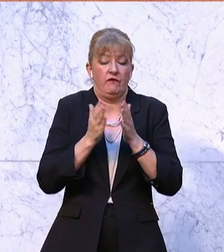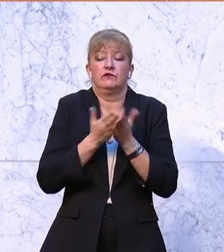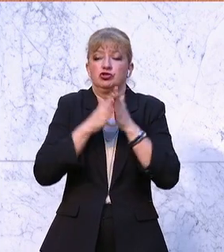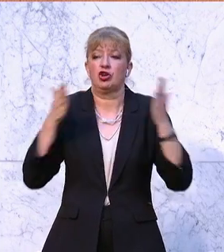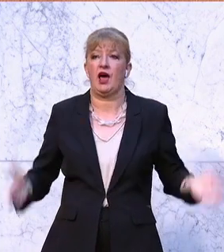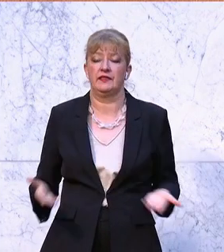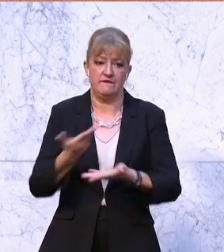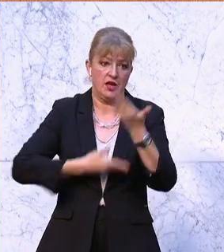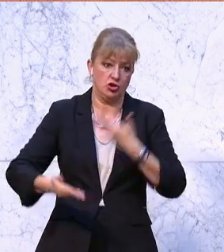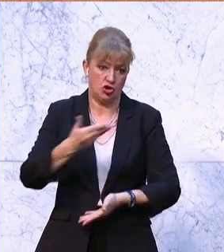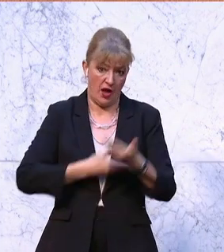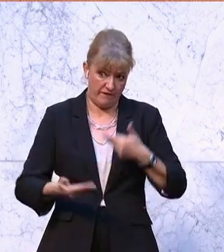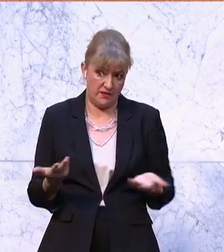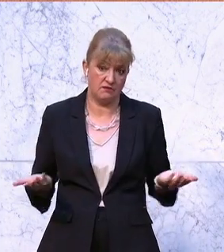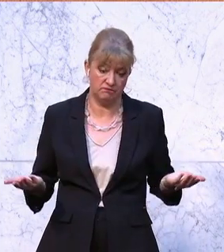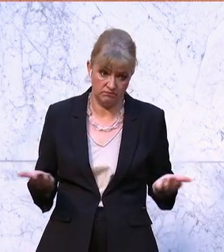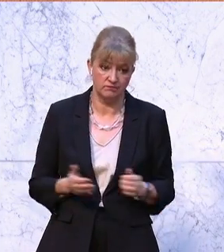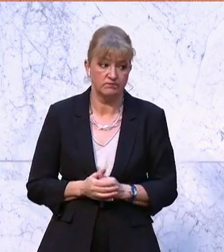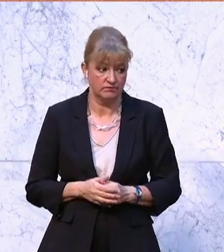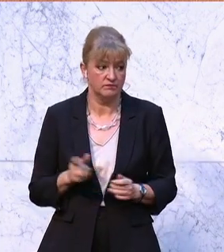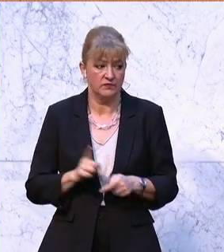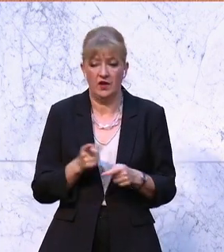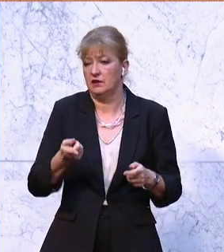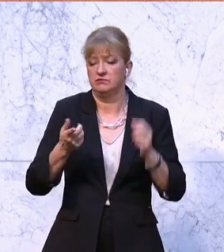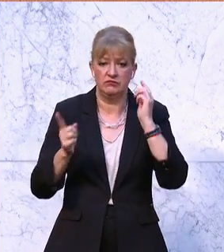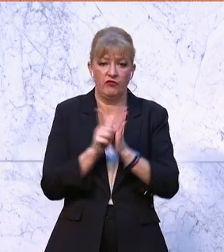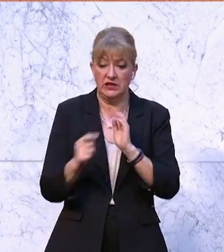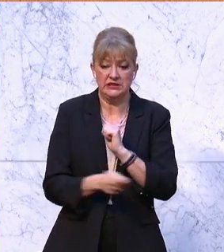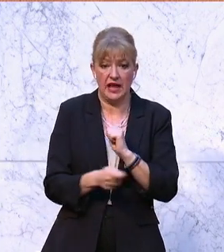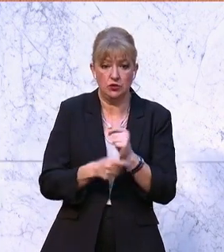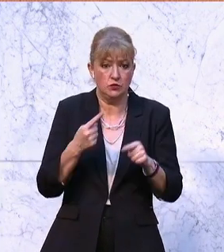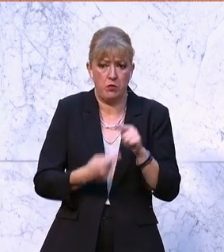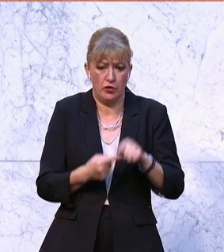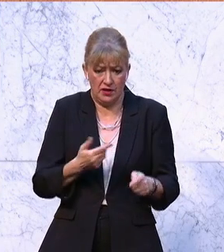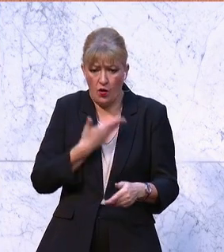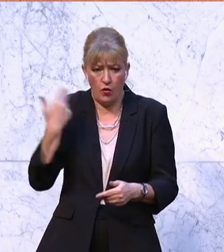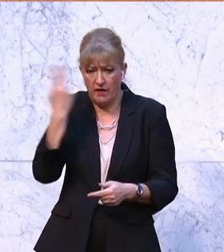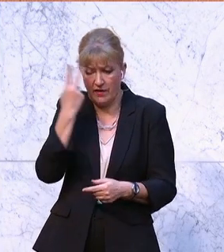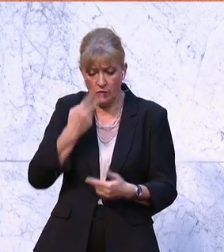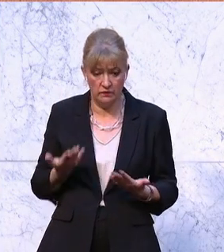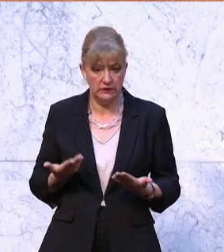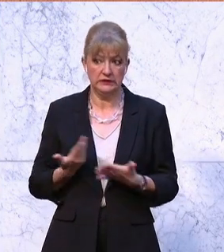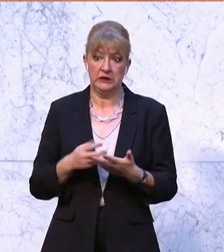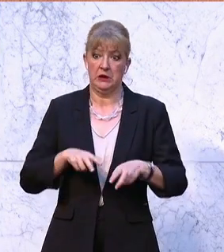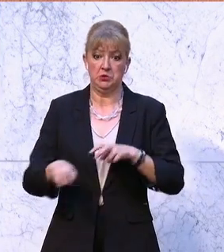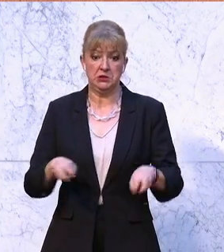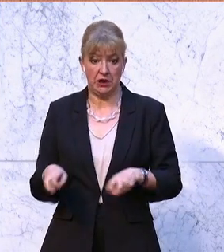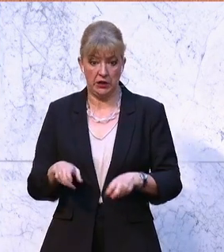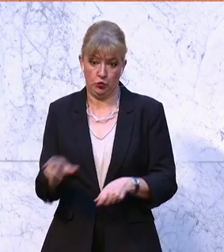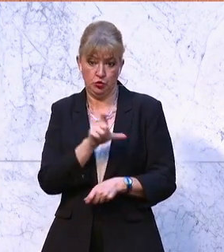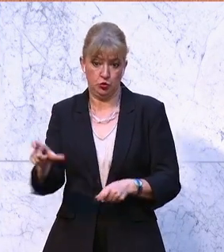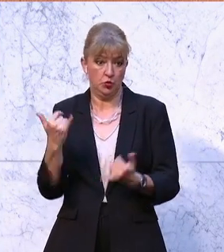Durch die unvernünftige Sanktionspolitik hat diese Bundesregierung eine Energiekrise